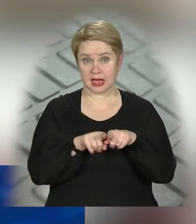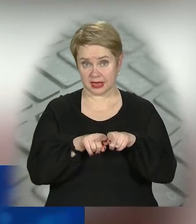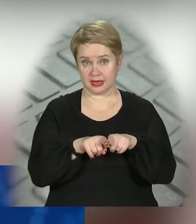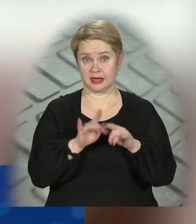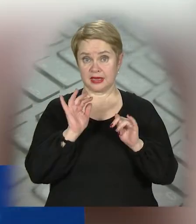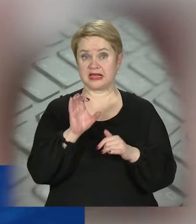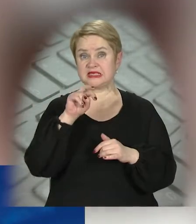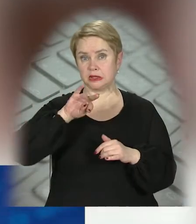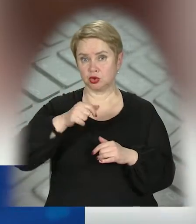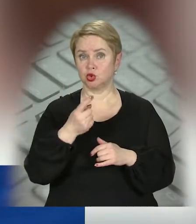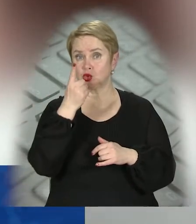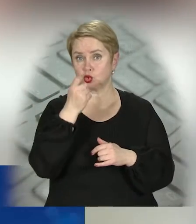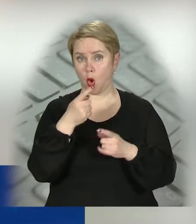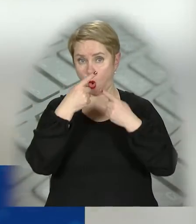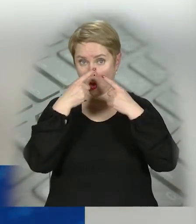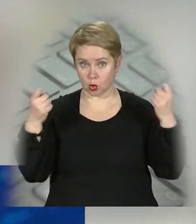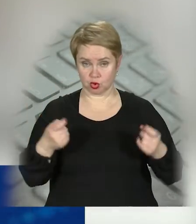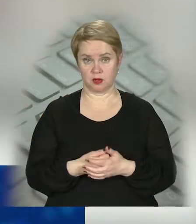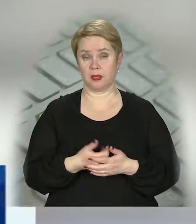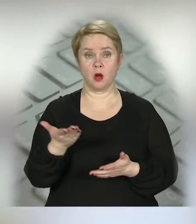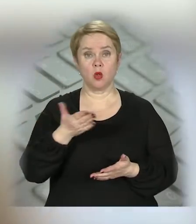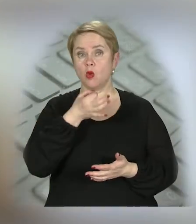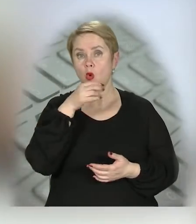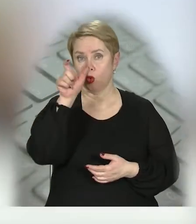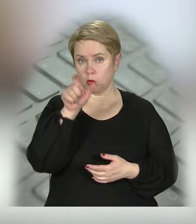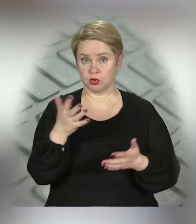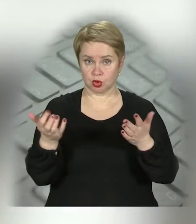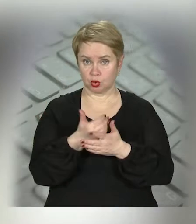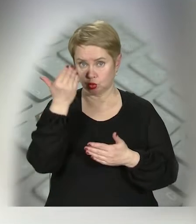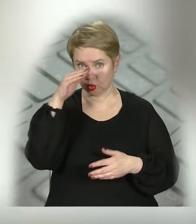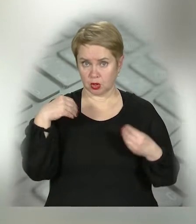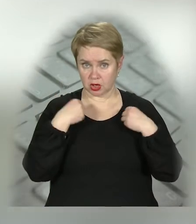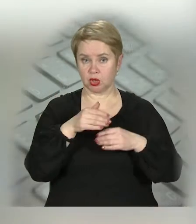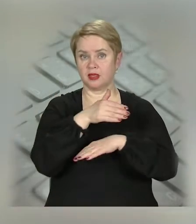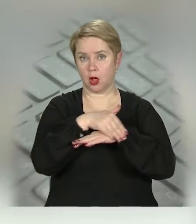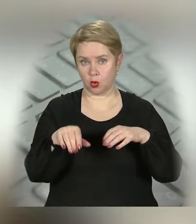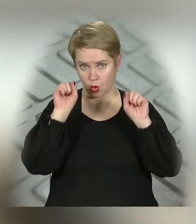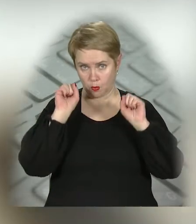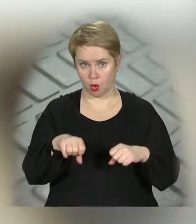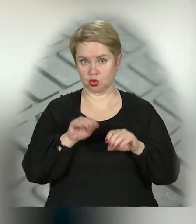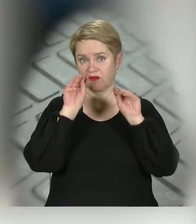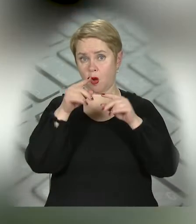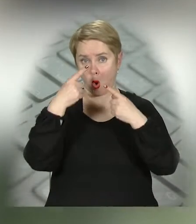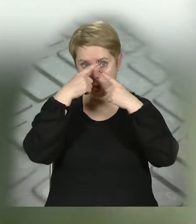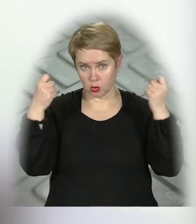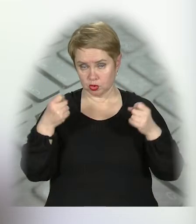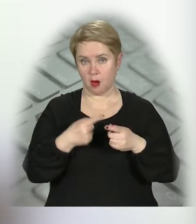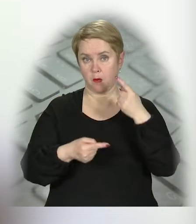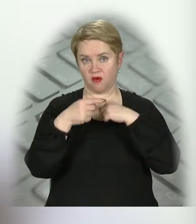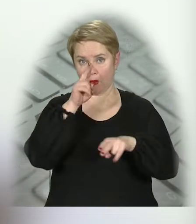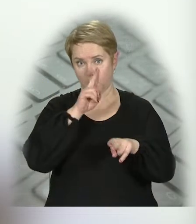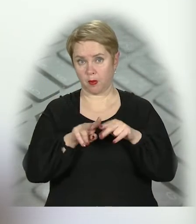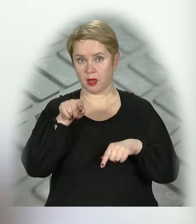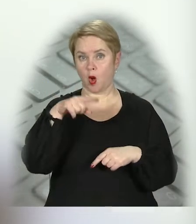тільки за січень понад 100 оголошень. Будь-яка людина, що знайшла чужі речі на вулиці, може викласти оголошення та повернути